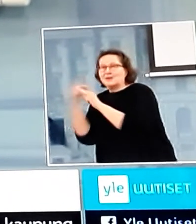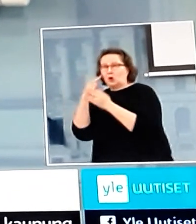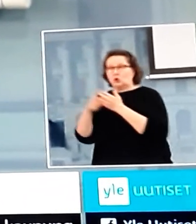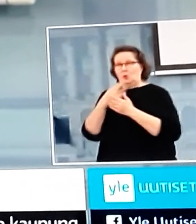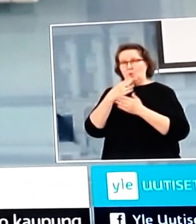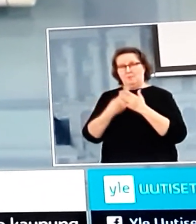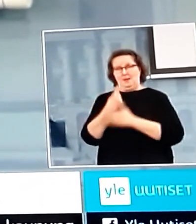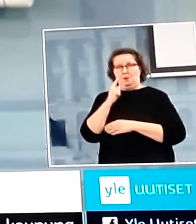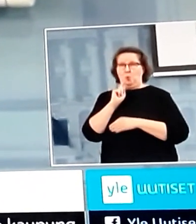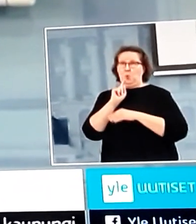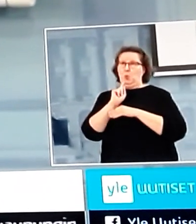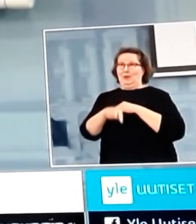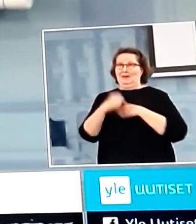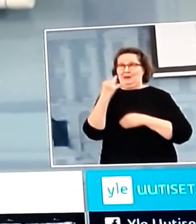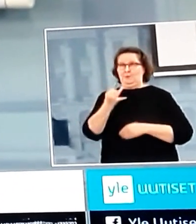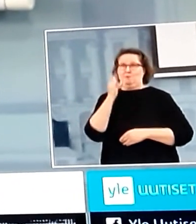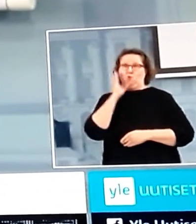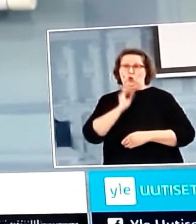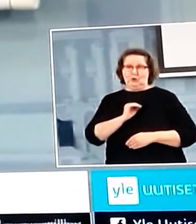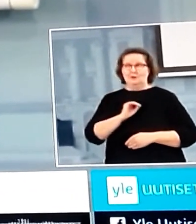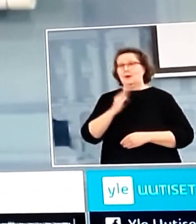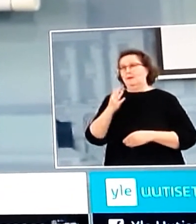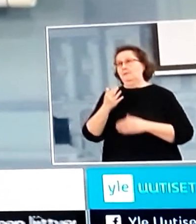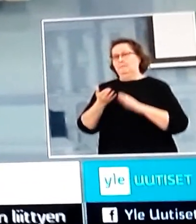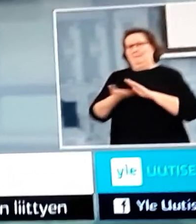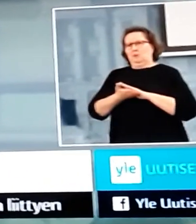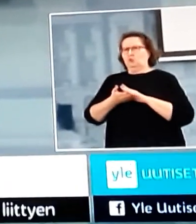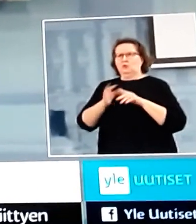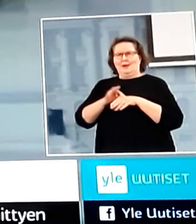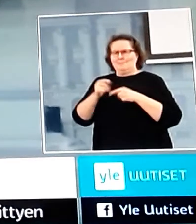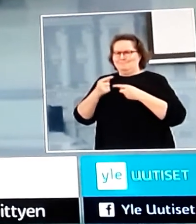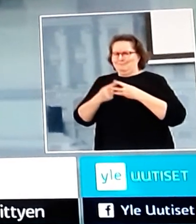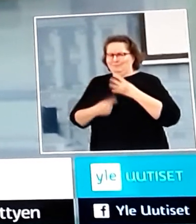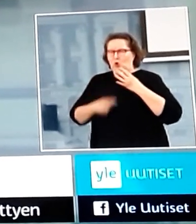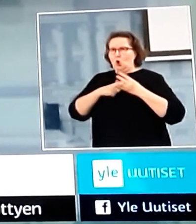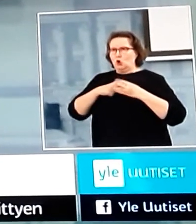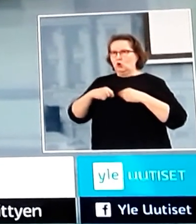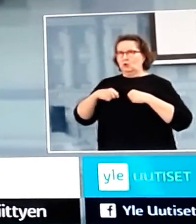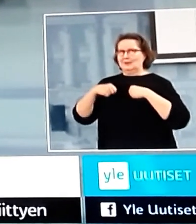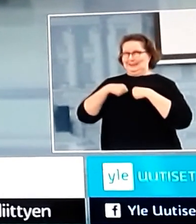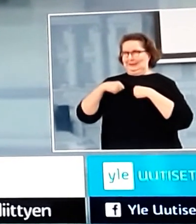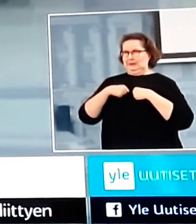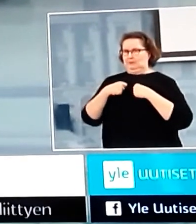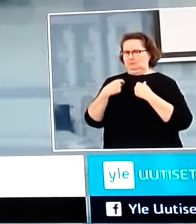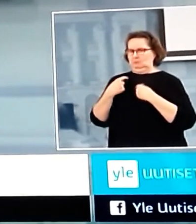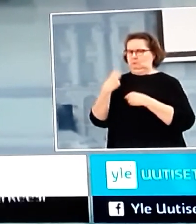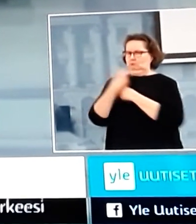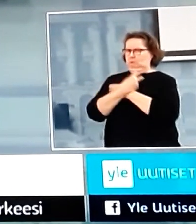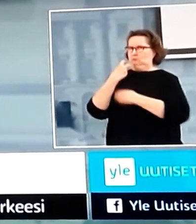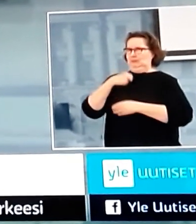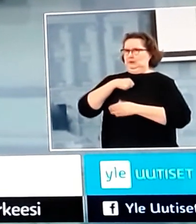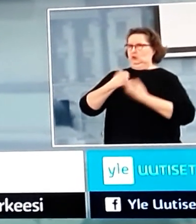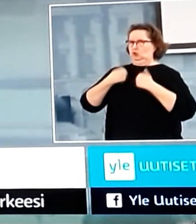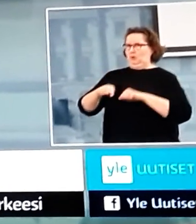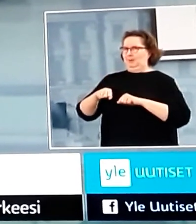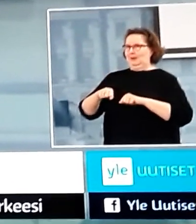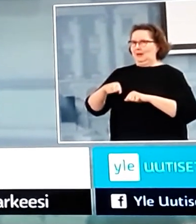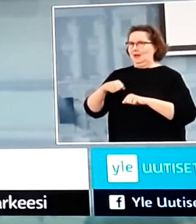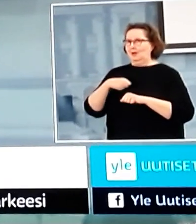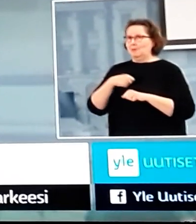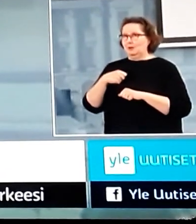myös ihmisten oman toiminnan varassa. Ja kyllä itse haluaisin ajatella näin, että ihmiset näitä rajoituksia